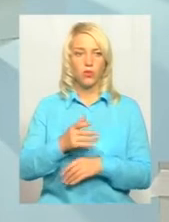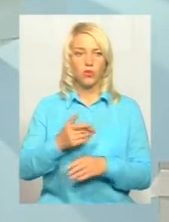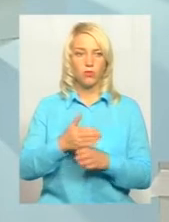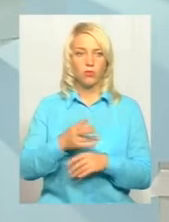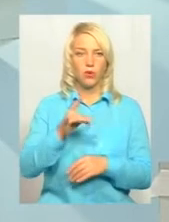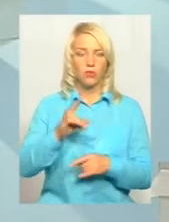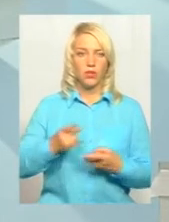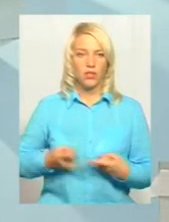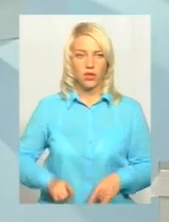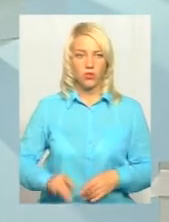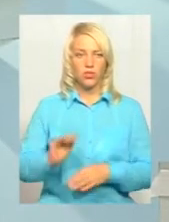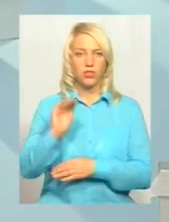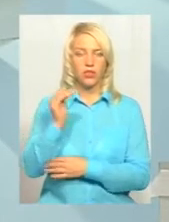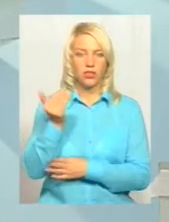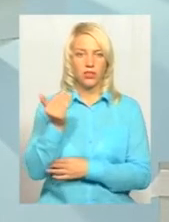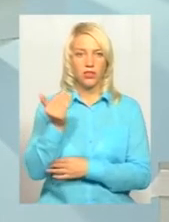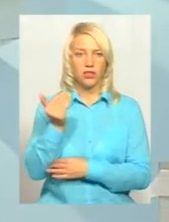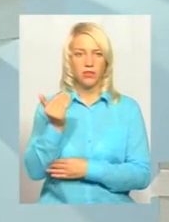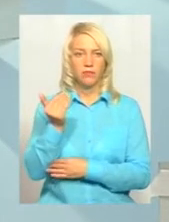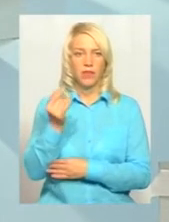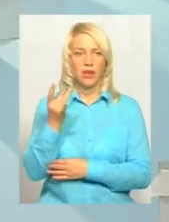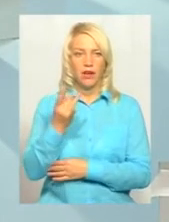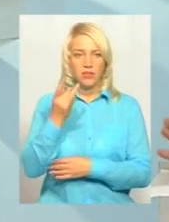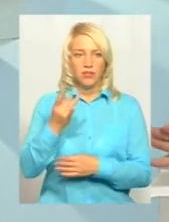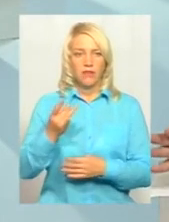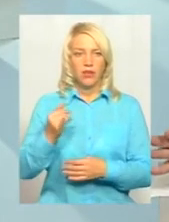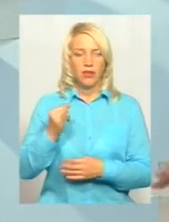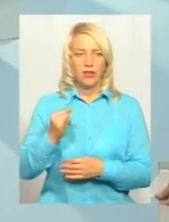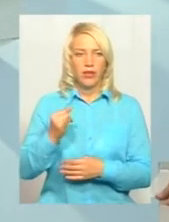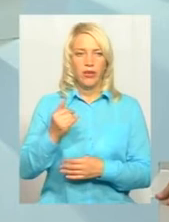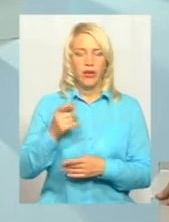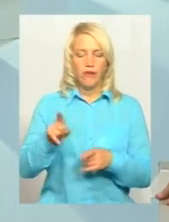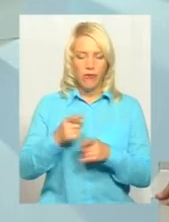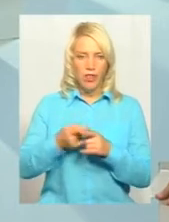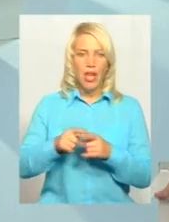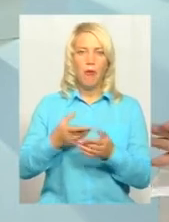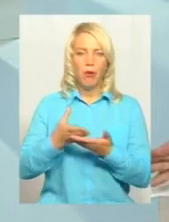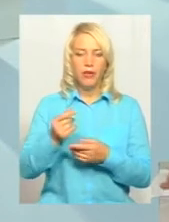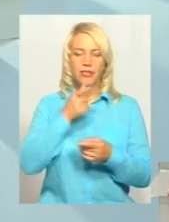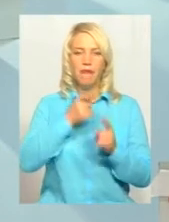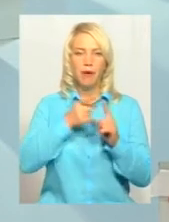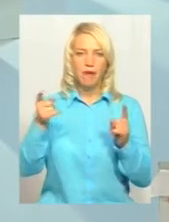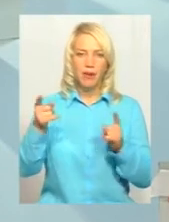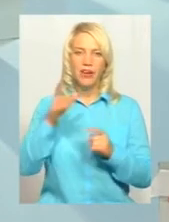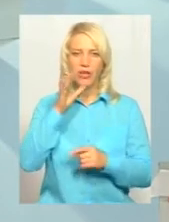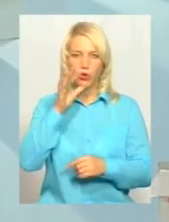допомога при народженні дитини разова, і потім вона виплачується також протягом певного періоду, там